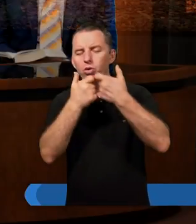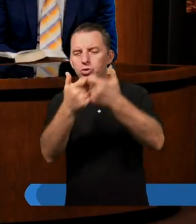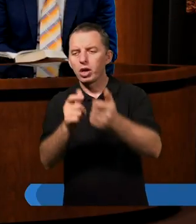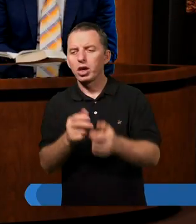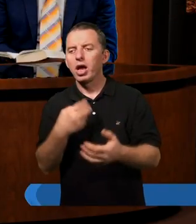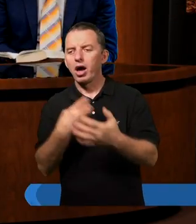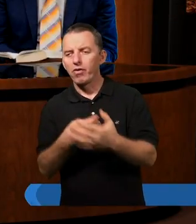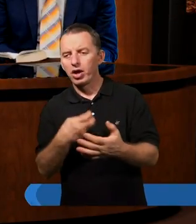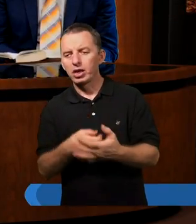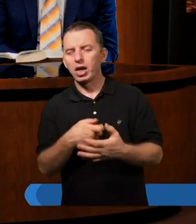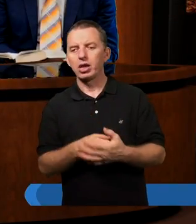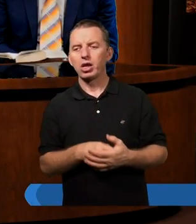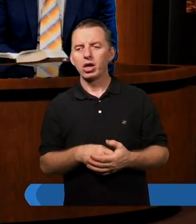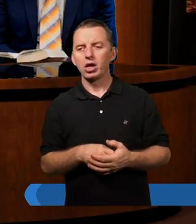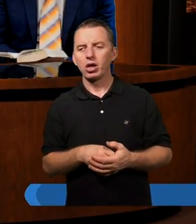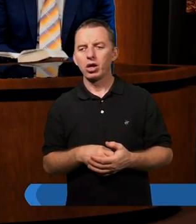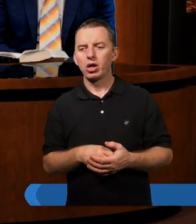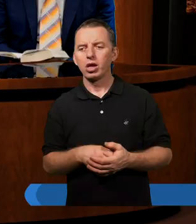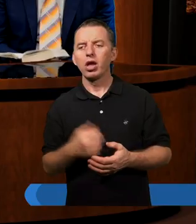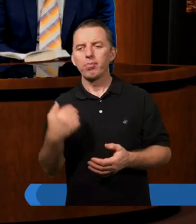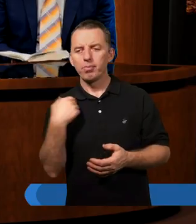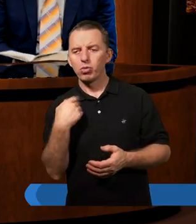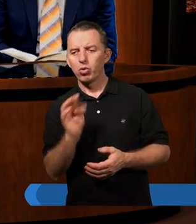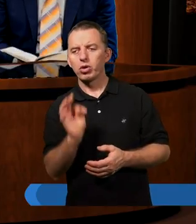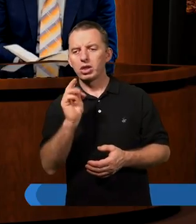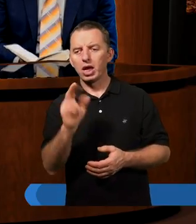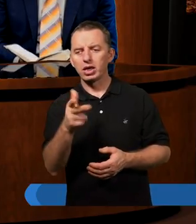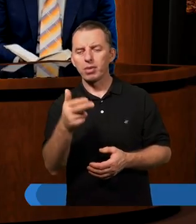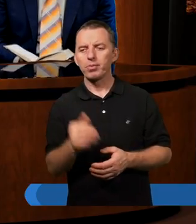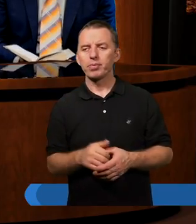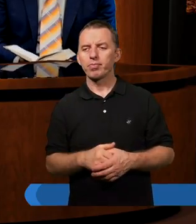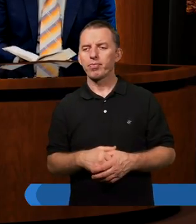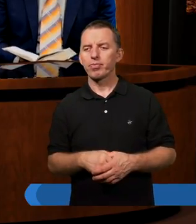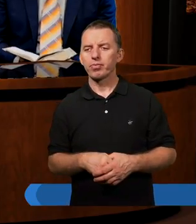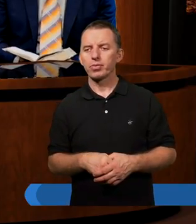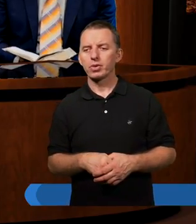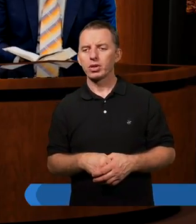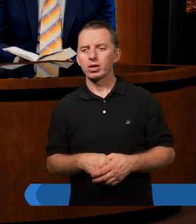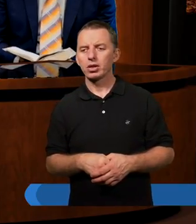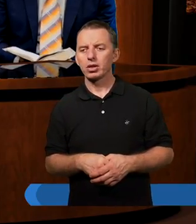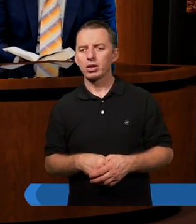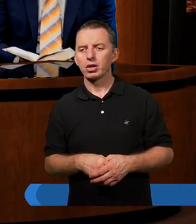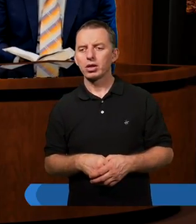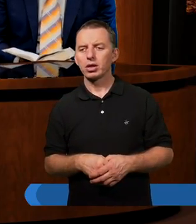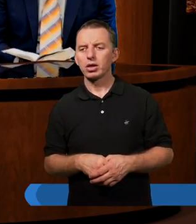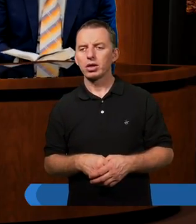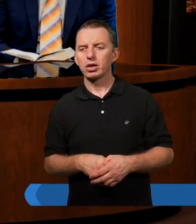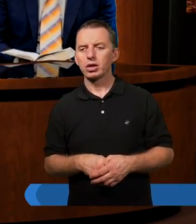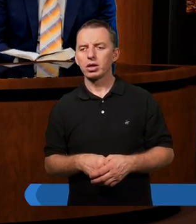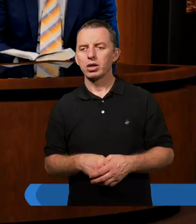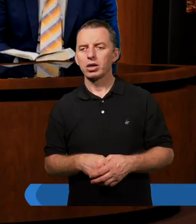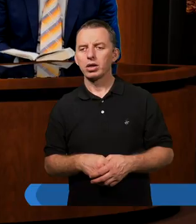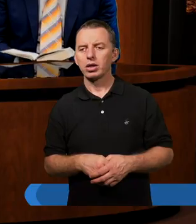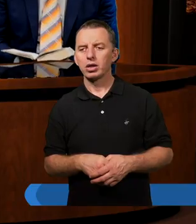Apostoł Paweł był takim pionierem. Lubił być